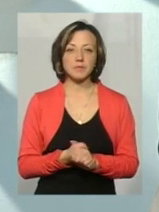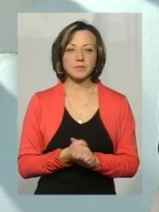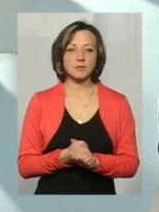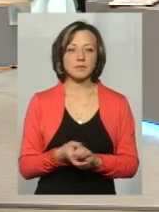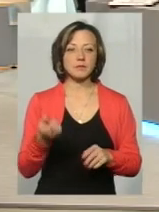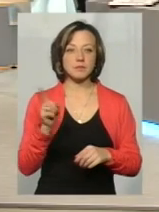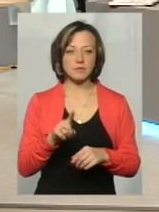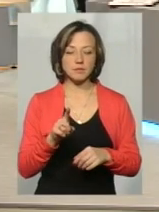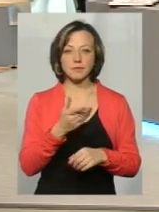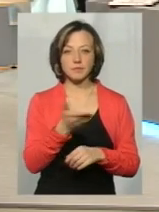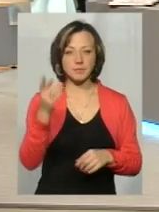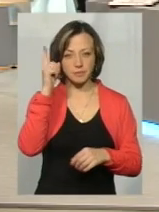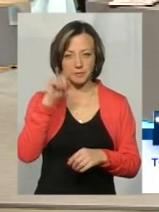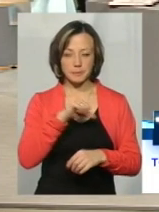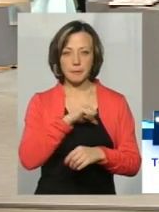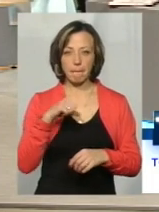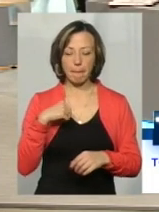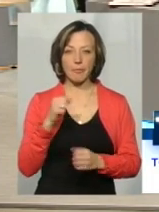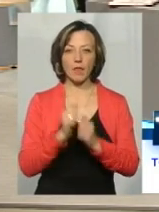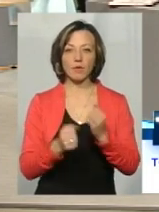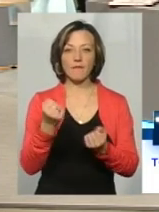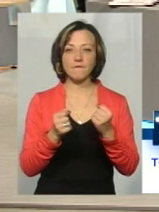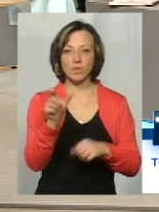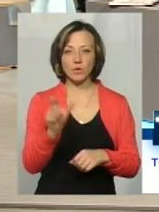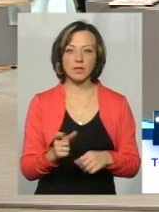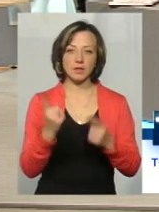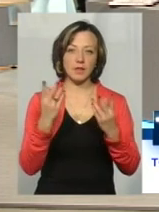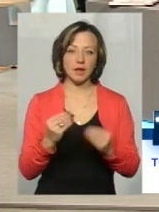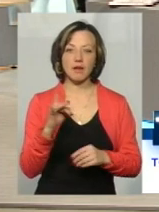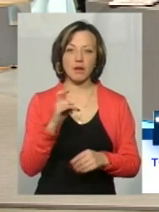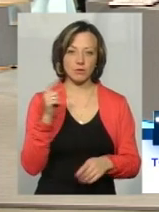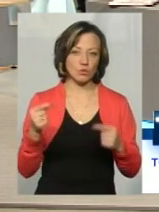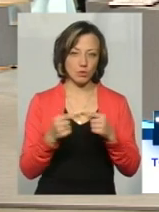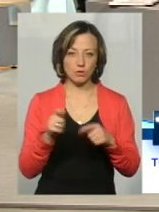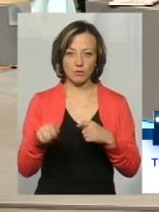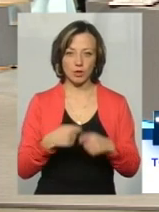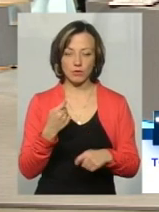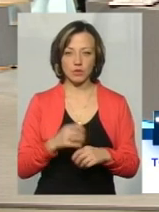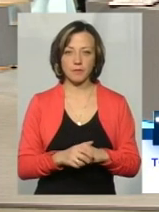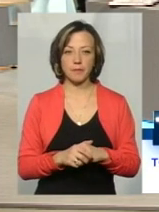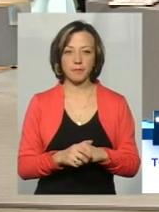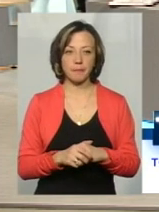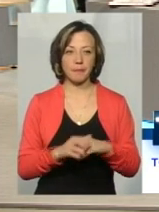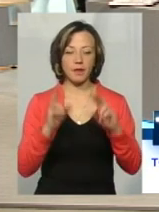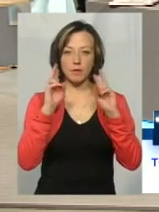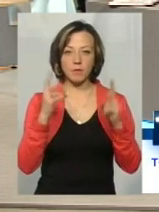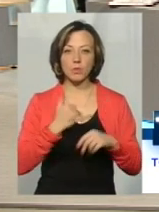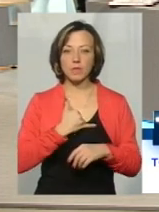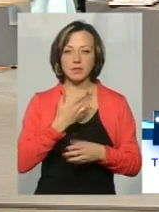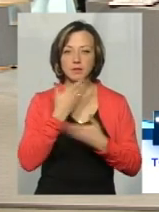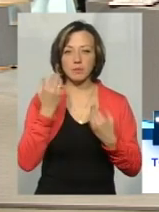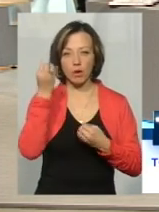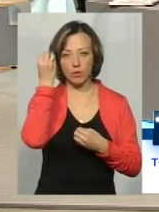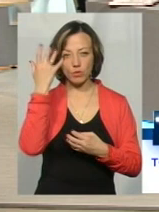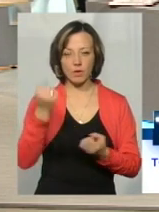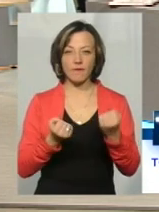ви самі знаєте, кожен водій за день він там мінімумно раз точно десь порушує. Тому що в нас немає такої культури водіння,